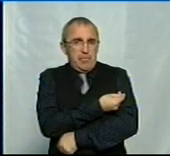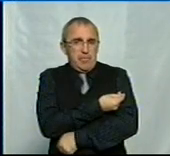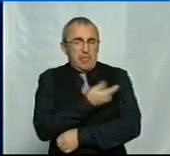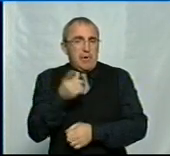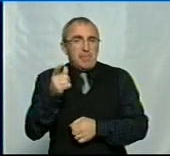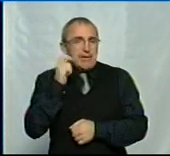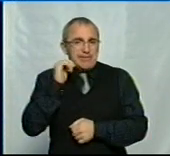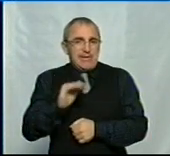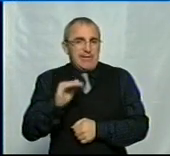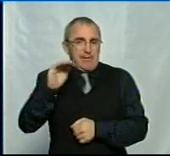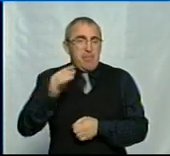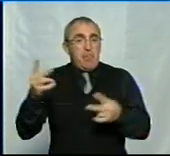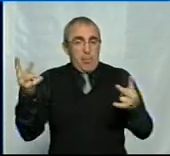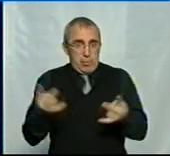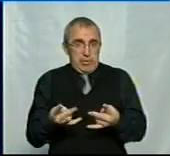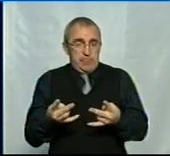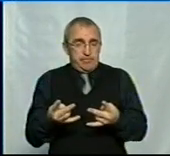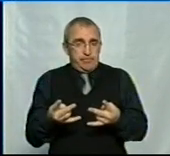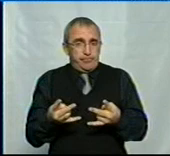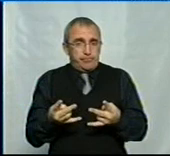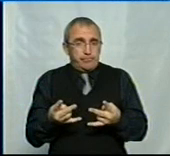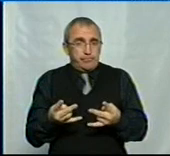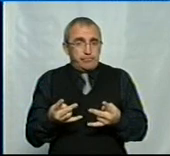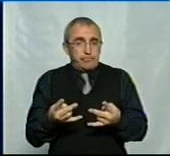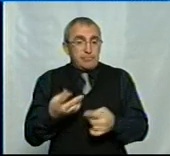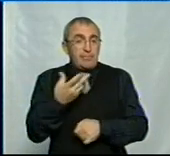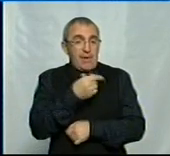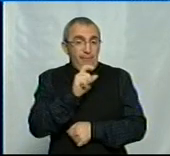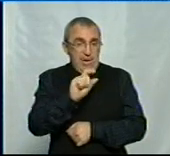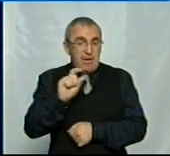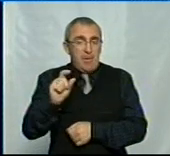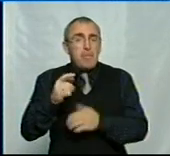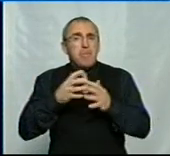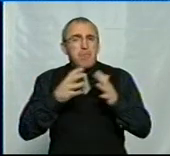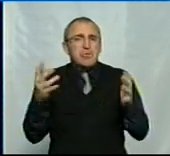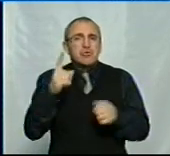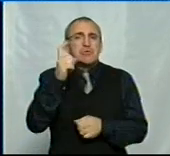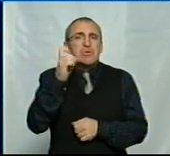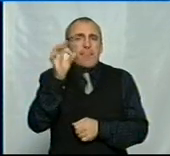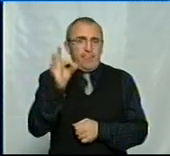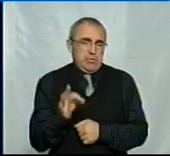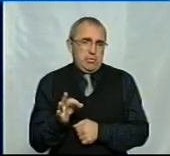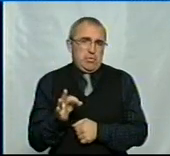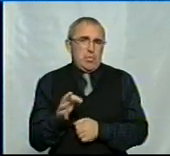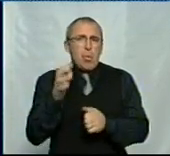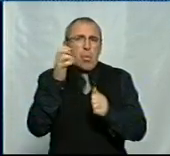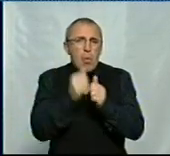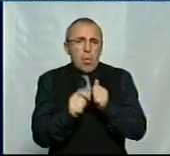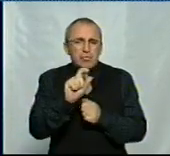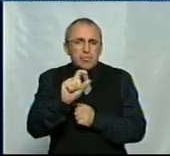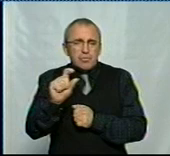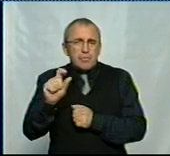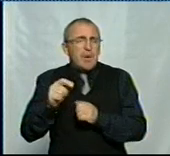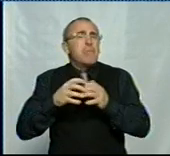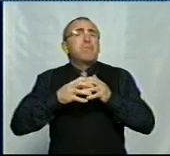яким за віком потрібно, то вакцини там більше 100% кожної вакцини. Більше, ніж